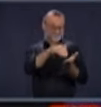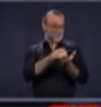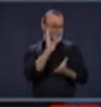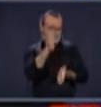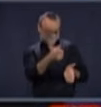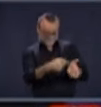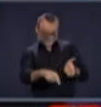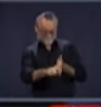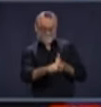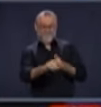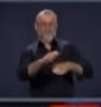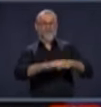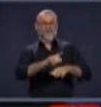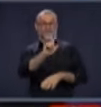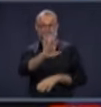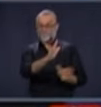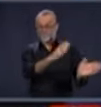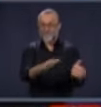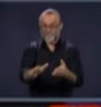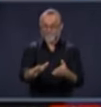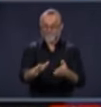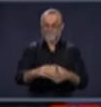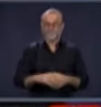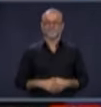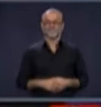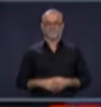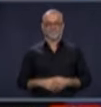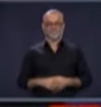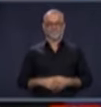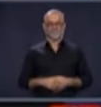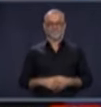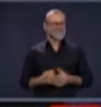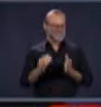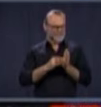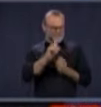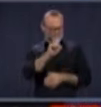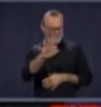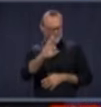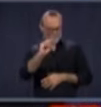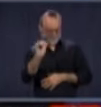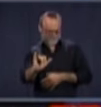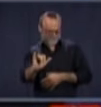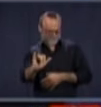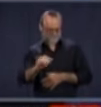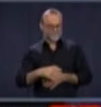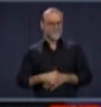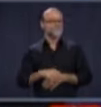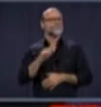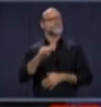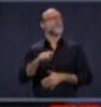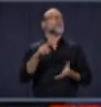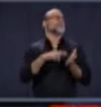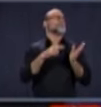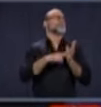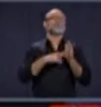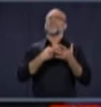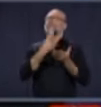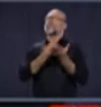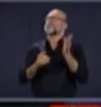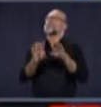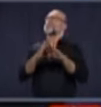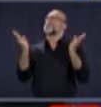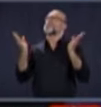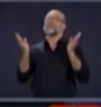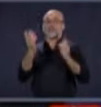dans une semaine, comme prévu le 25 mai. Nous parlons de